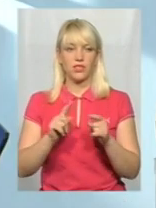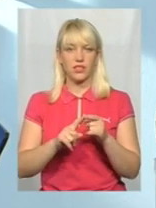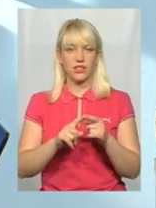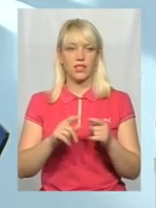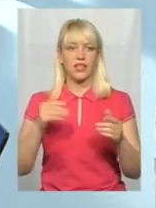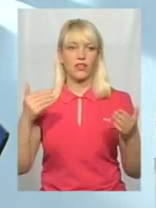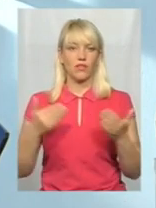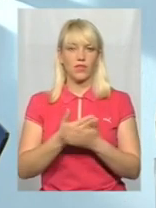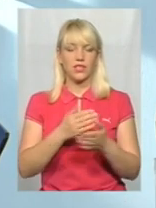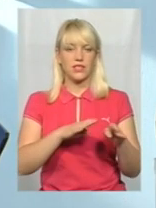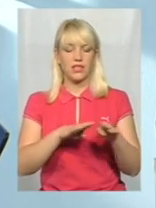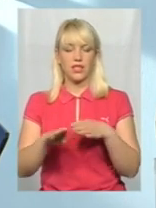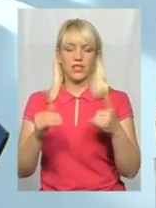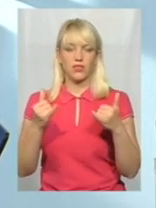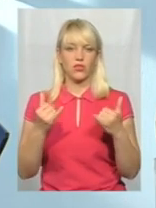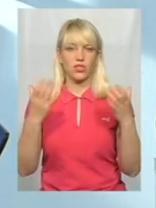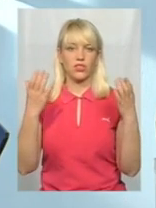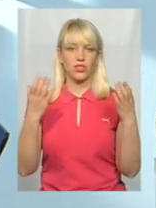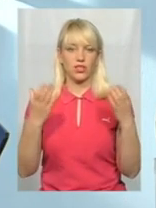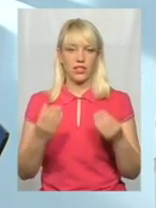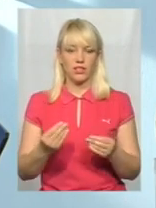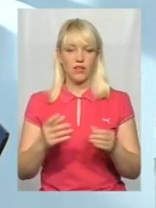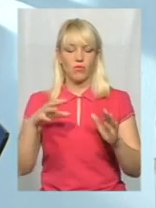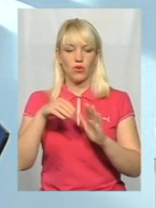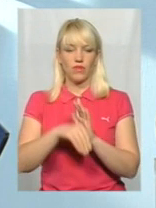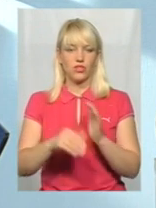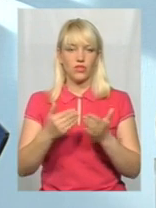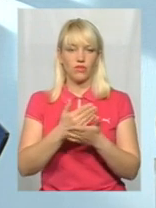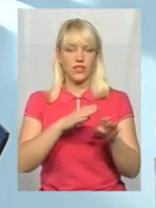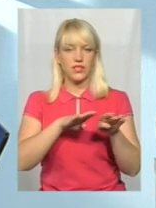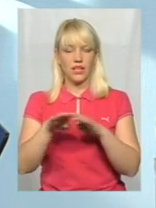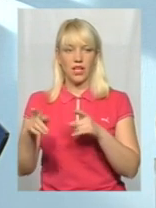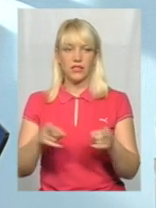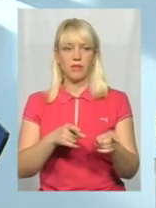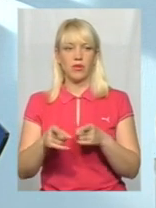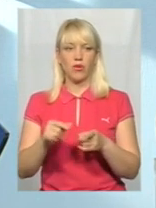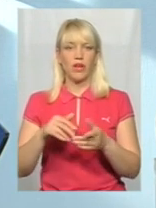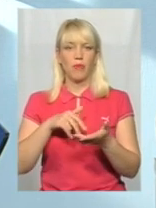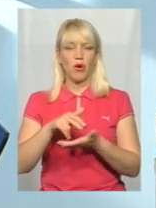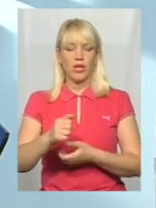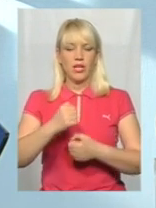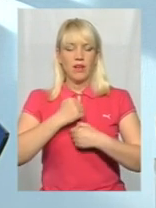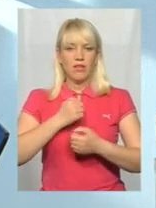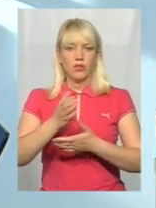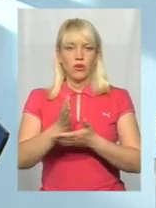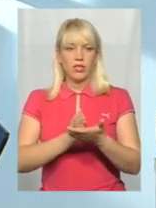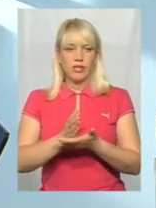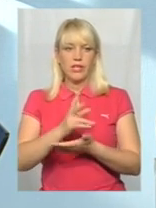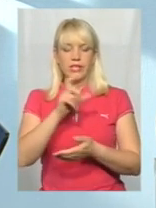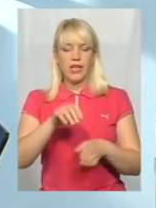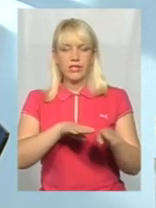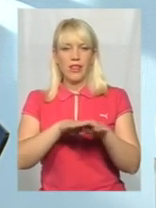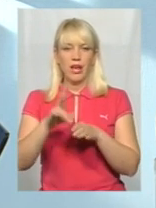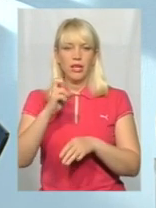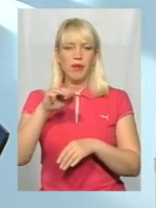На сьогоднішній день впровадження нових стандартів підготовки взагалі і проходження військової служби за стандартами НАТО зараз